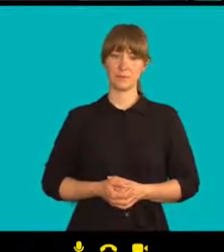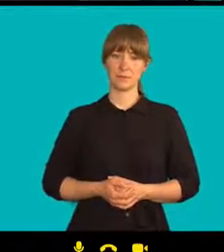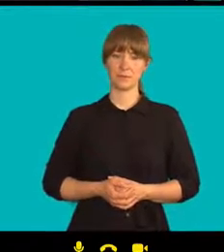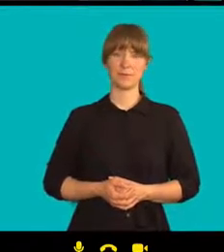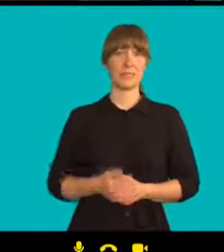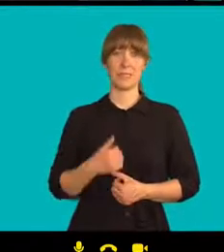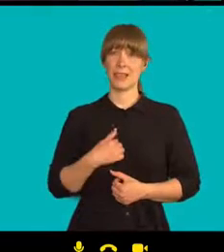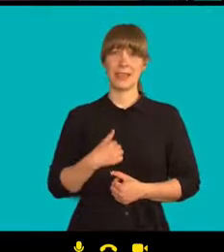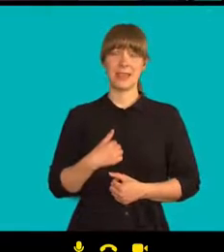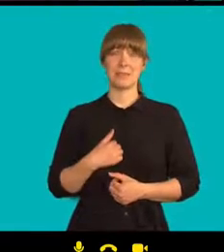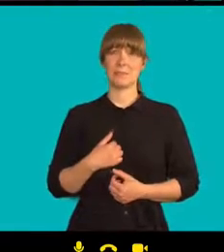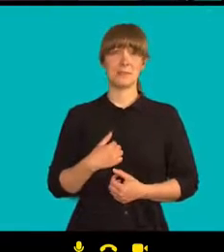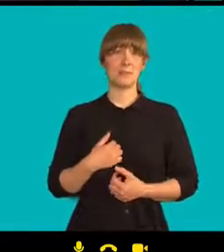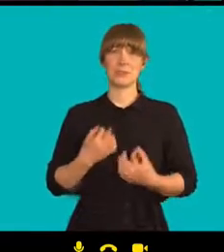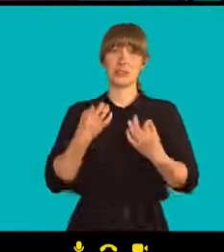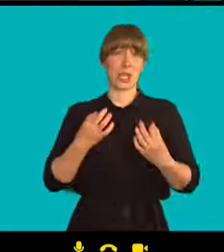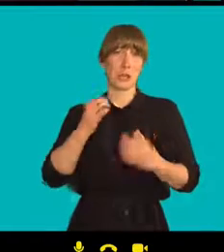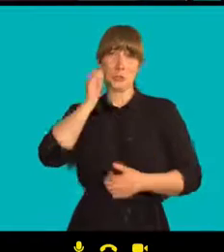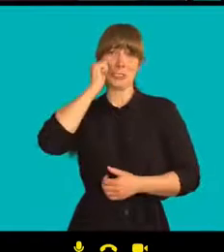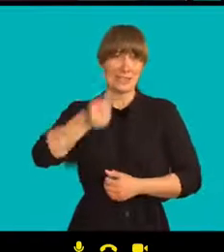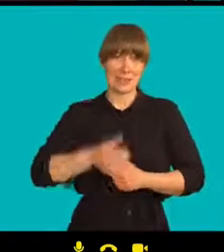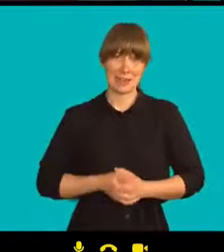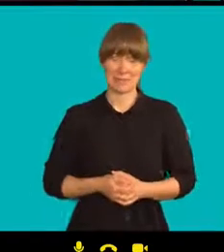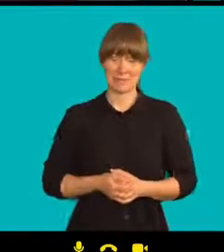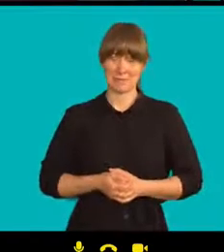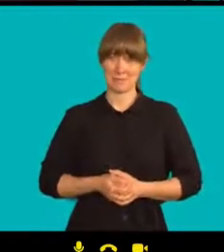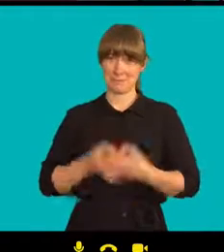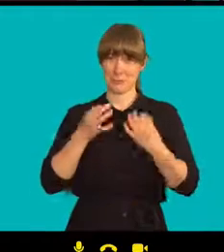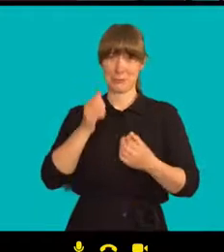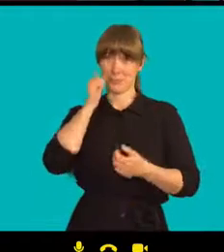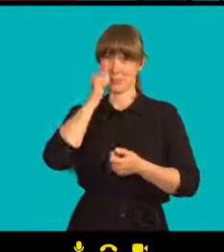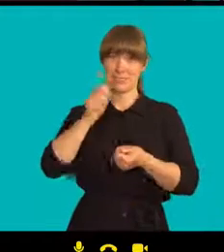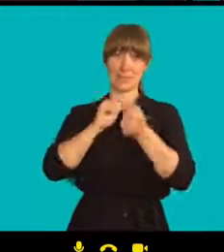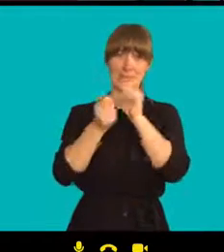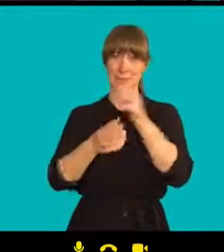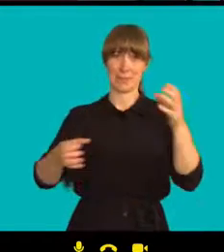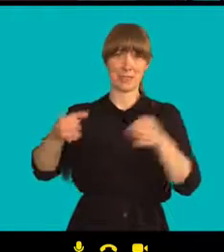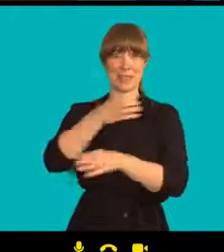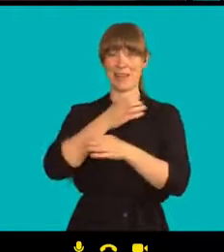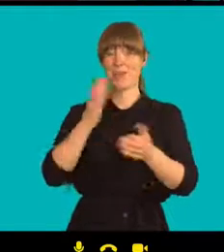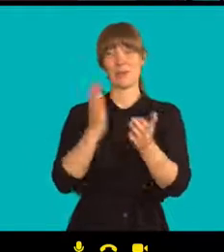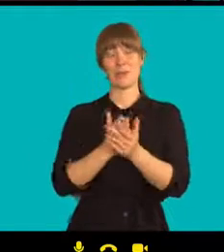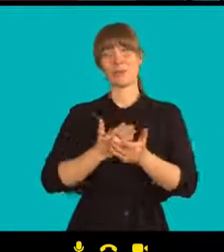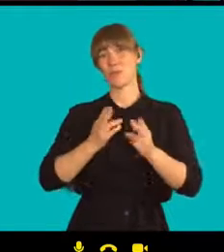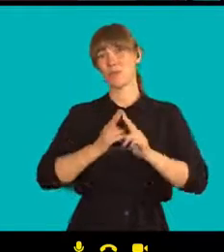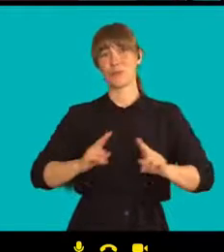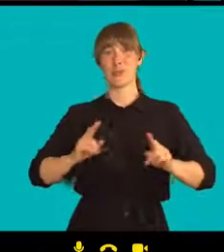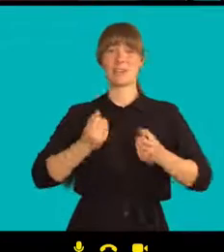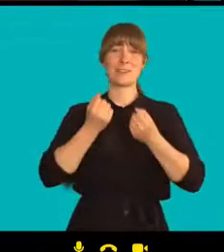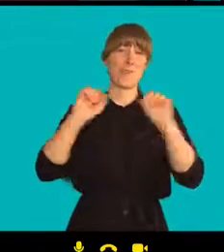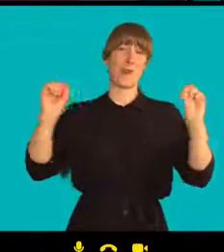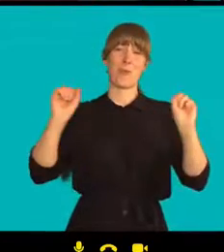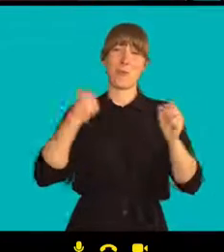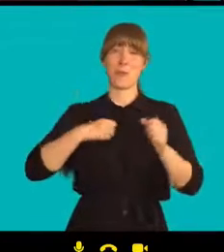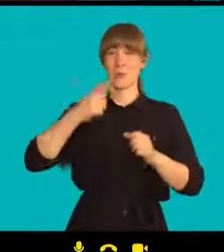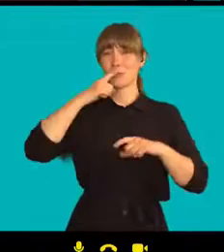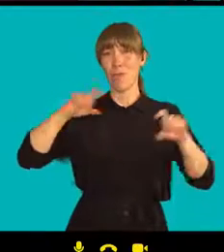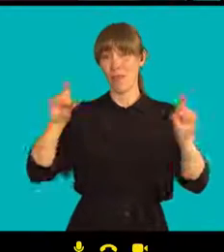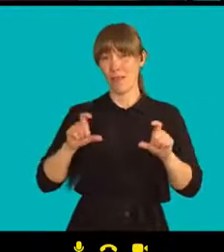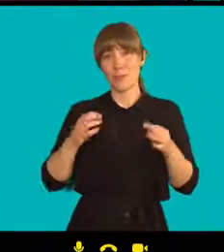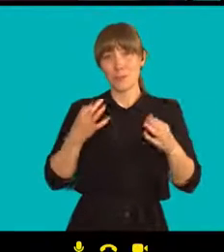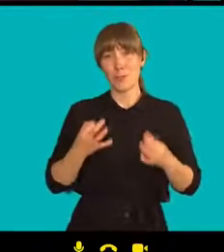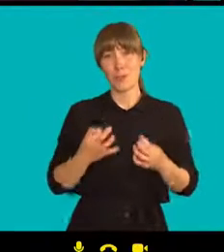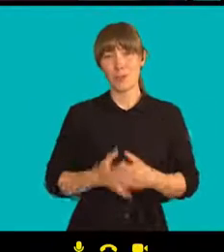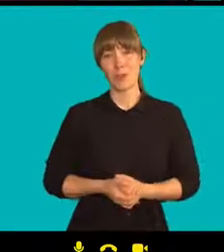Já bych si opravdu přála, aby to přišlo zítra, abychom mohli oslavit svobodné Bělorusko, ale bohužel se zdá,